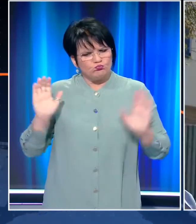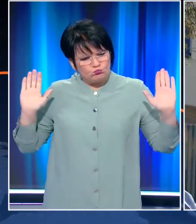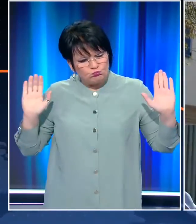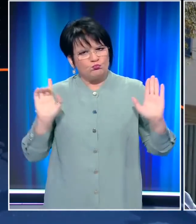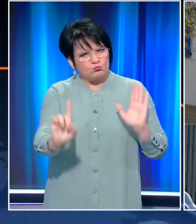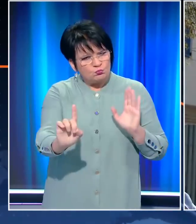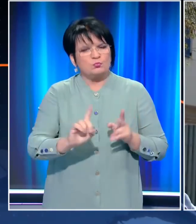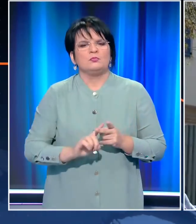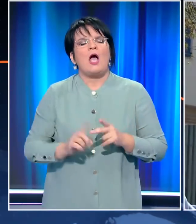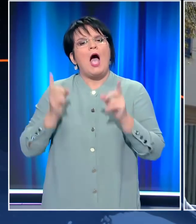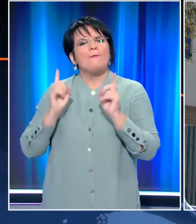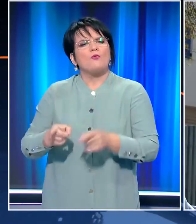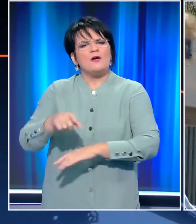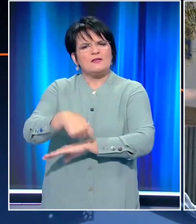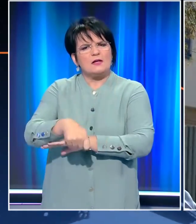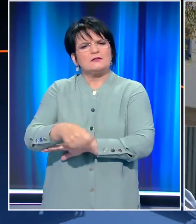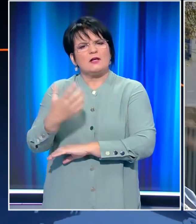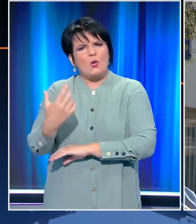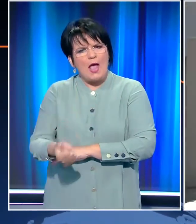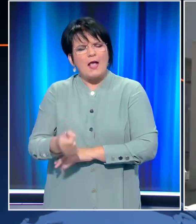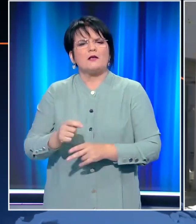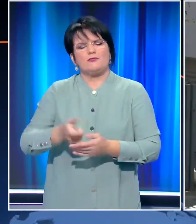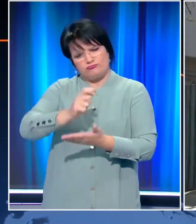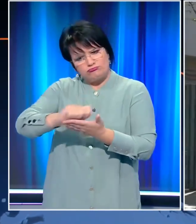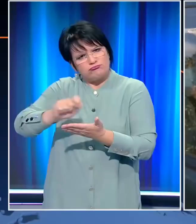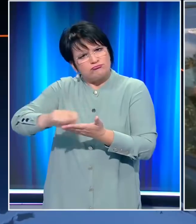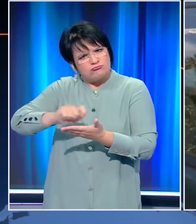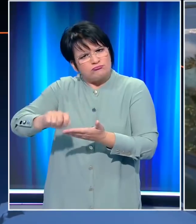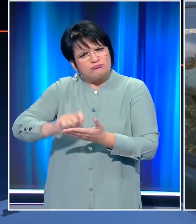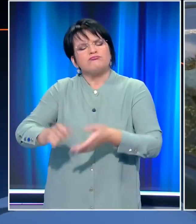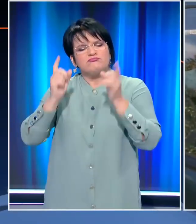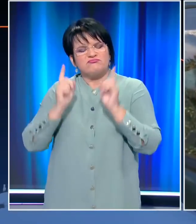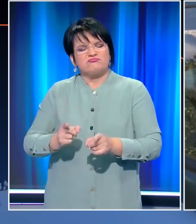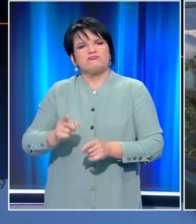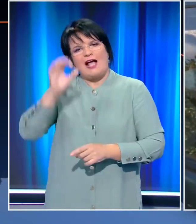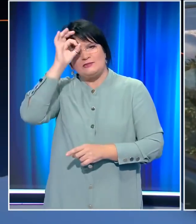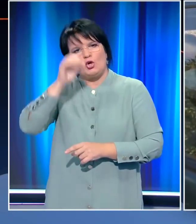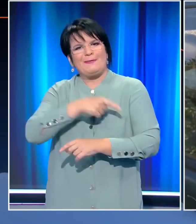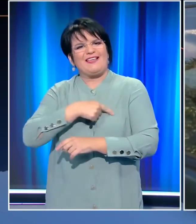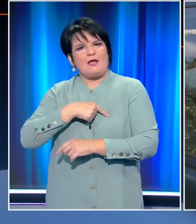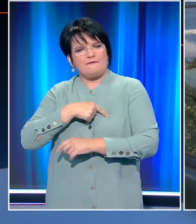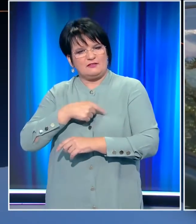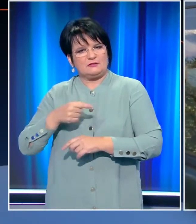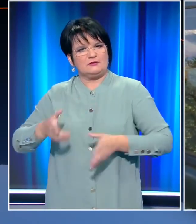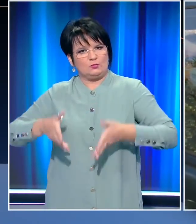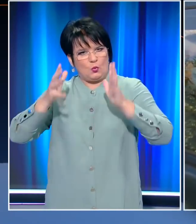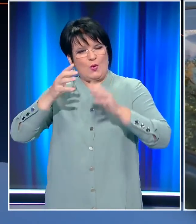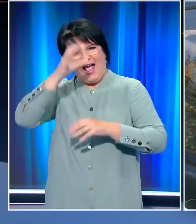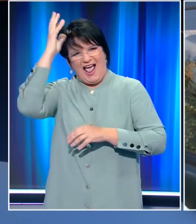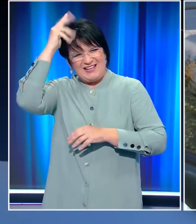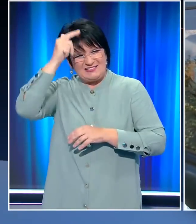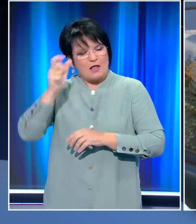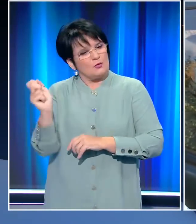και άλλες αποφάσεις του δικαστηρίου που καθαρογράφονται σιγά σιγά και έρχονται εδώ στη Γενική Αστυνομική Διεύθυνση για να συνεχίζεται η